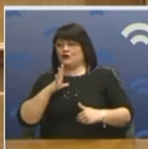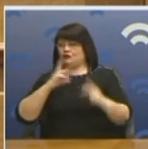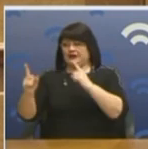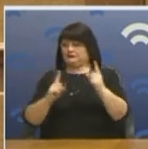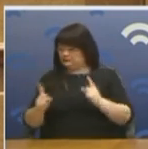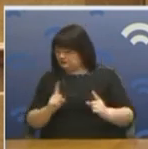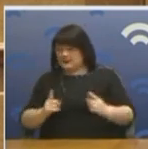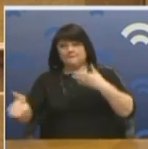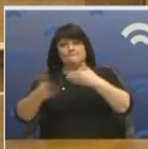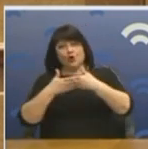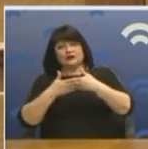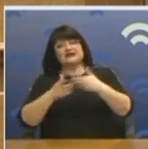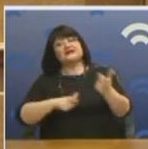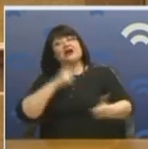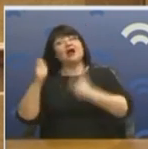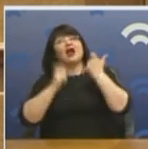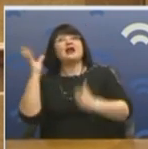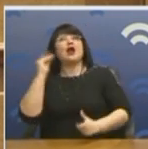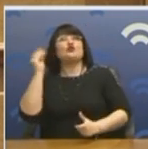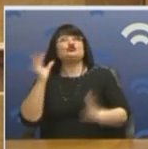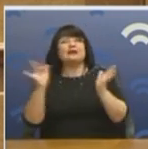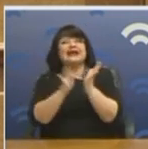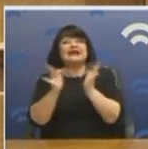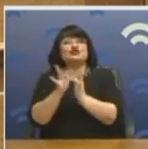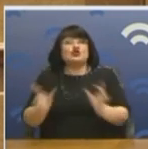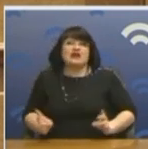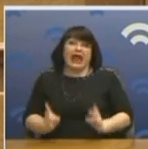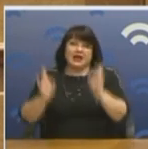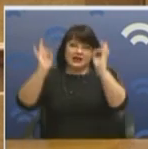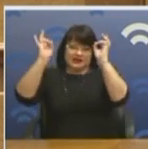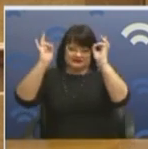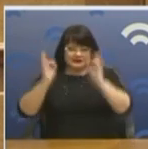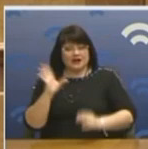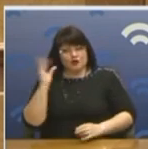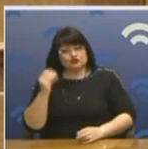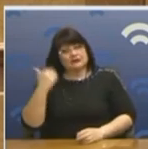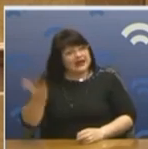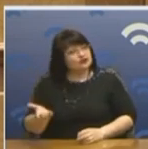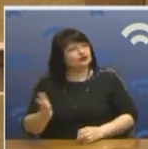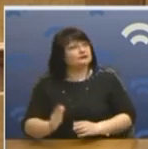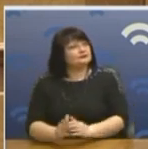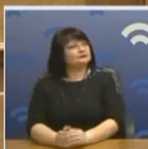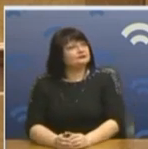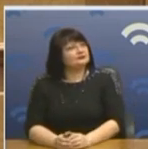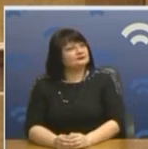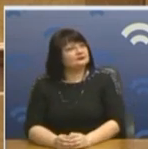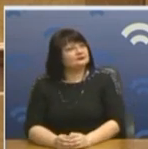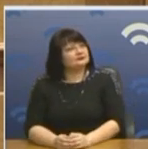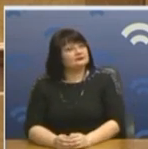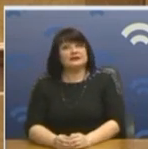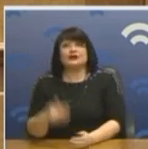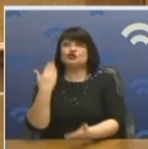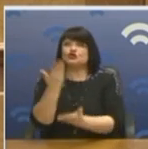κλειστές οι πόρτες, να ακούσουμε το Χριστός Ανέση τουλάχιστον. Διότι, παρακαλώ, το ζήτησε η Εκκλησία.